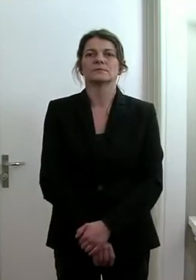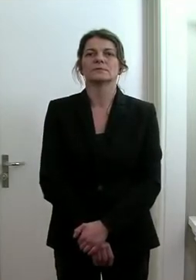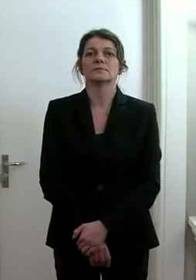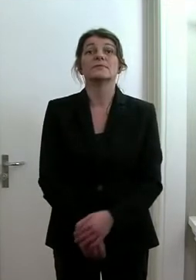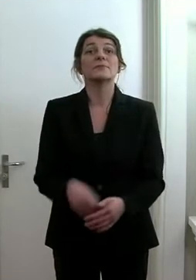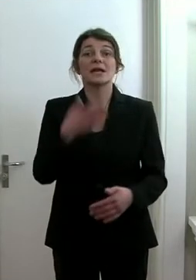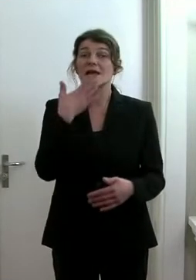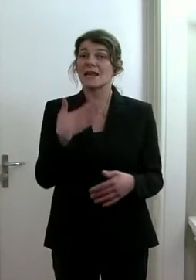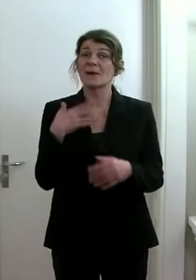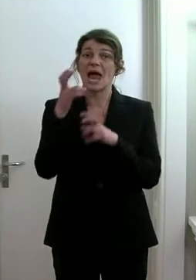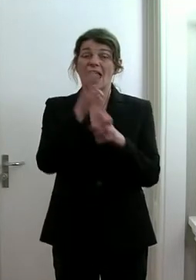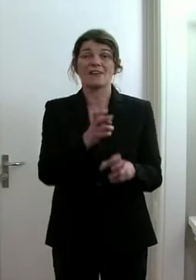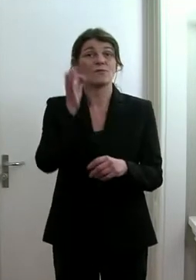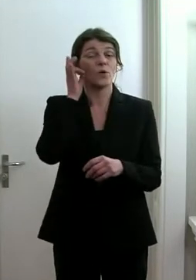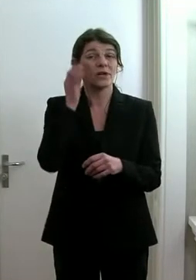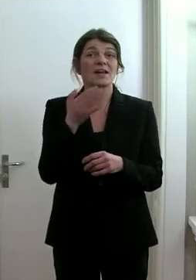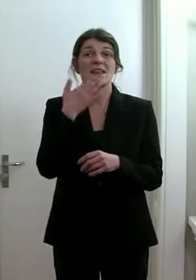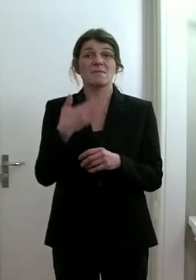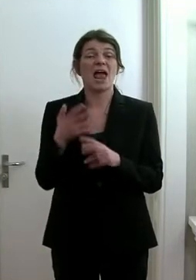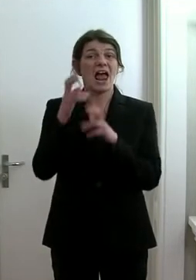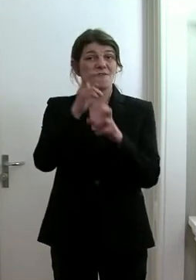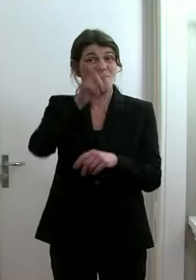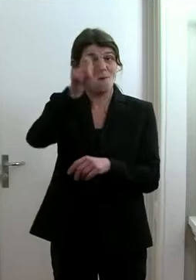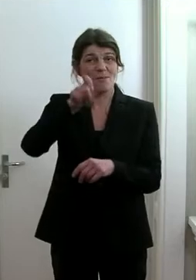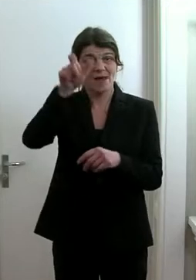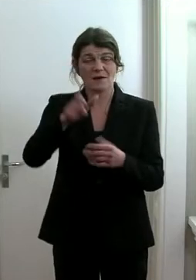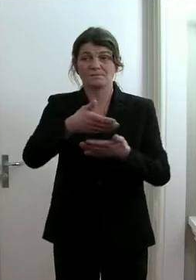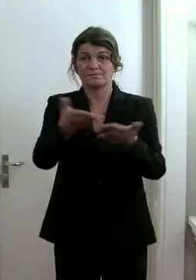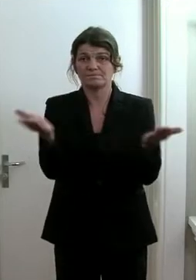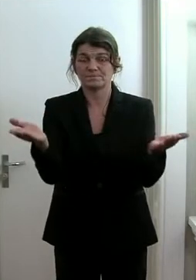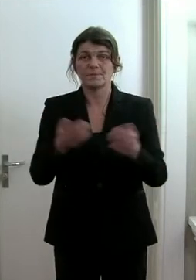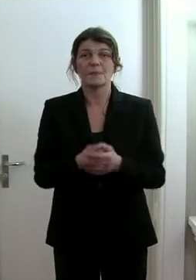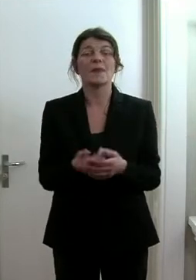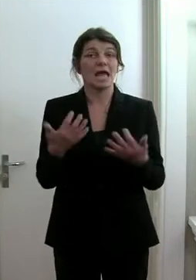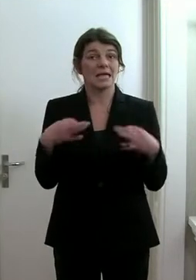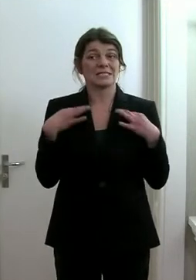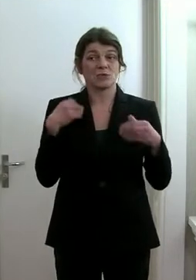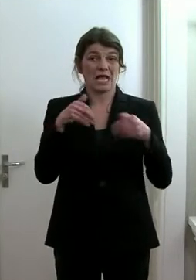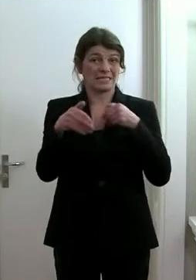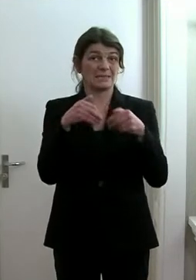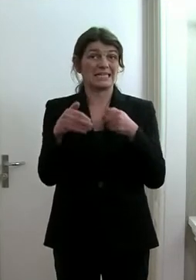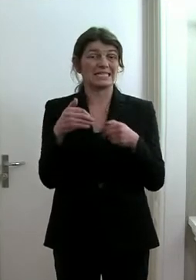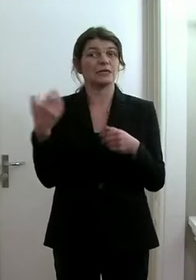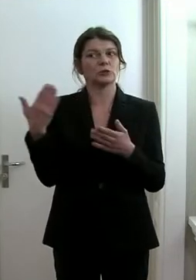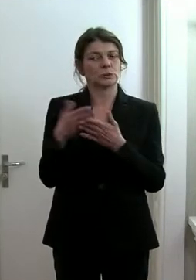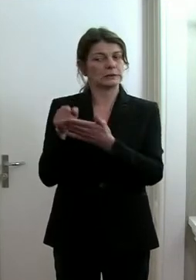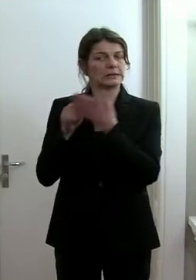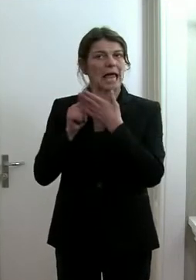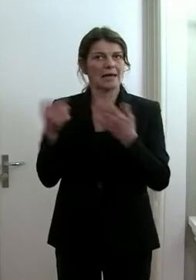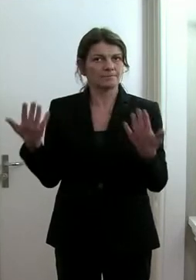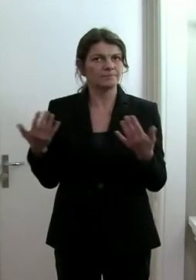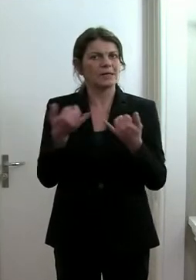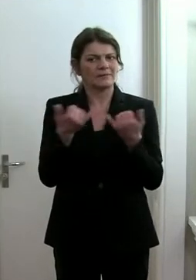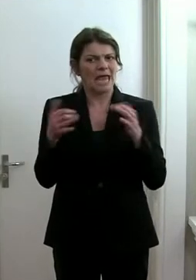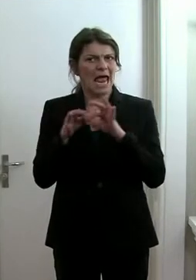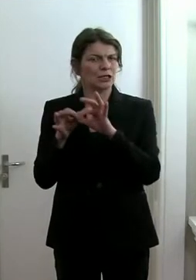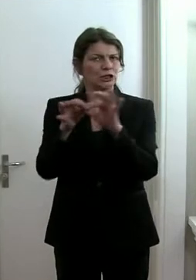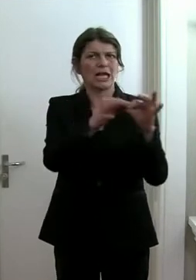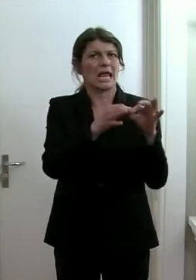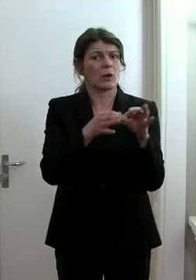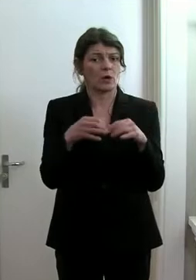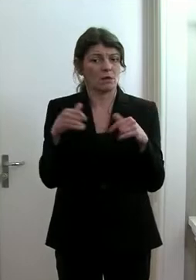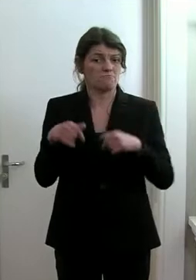Liebe Einwohnerinnen und Einwohner, der Gesundheitsminister hat uns aufgezeigt, wie sich die Ansteckungen